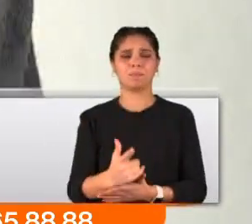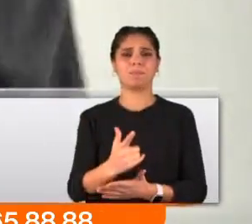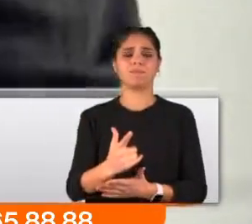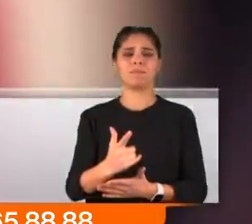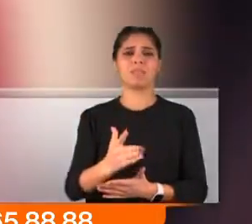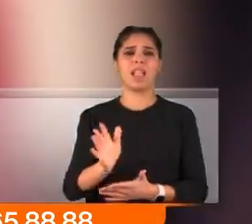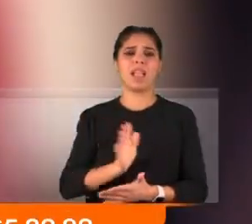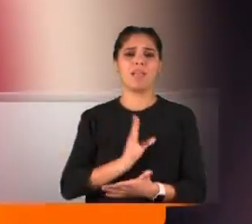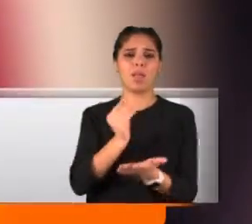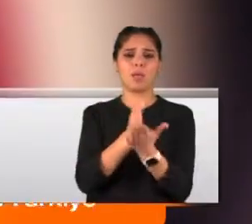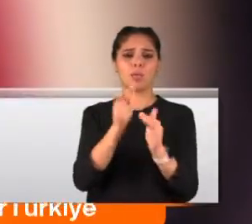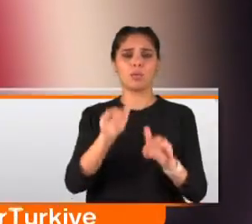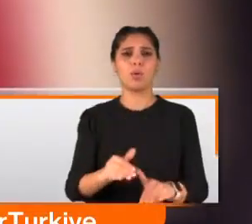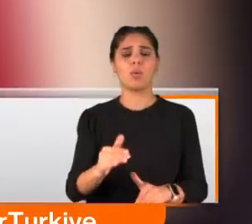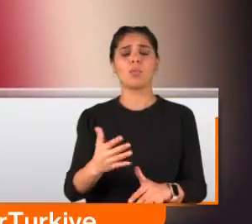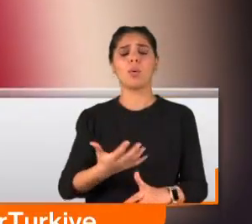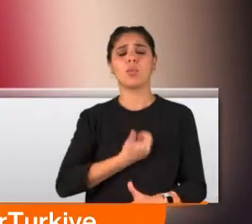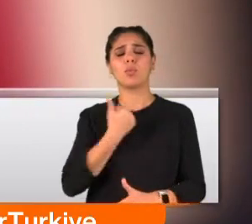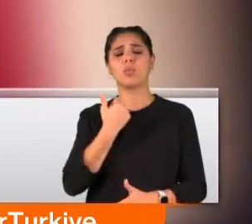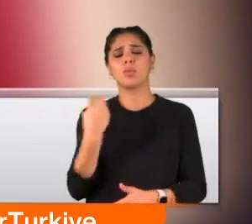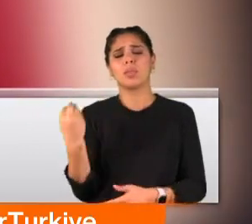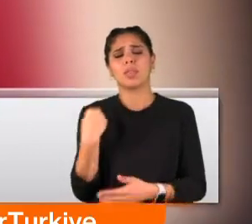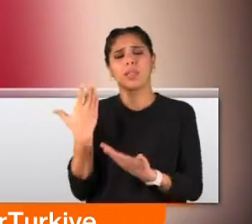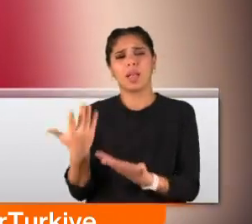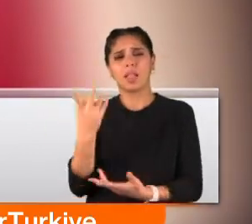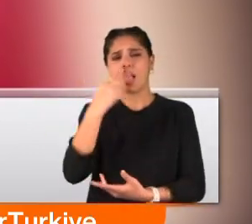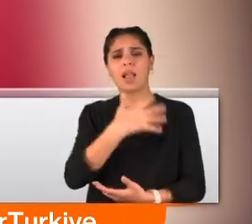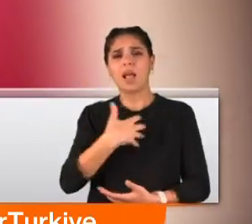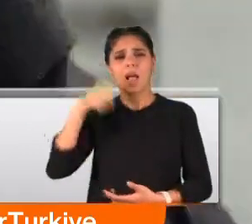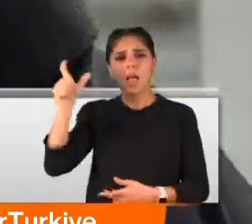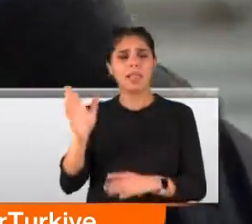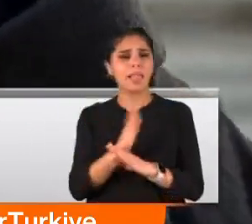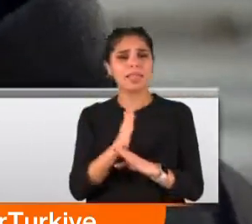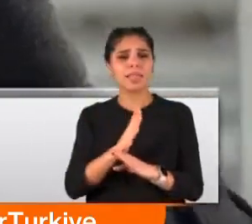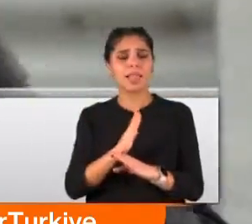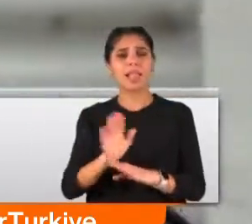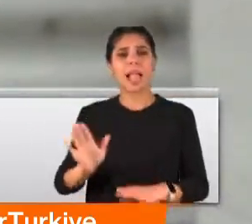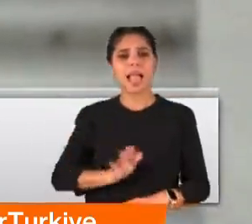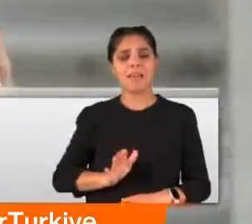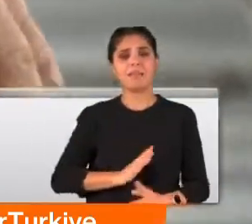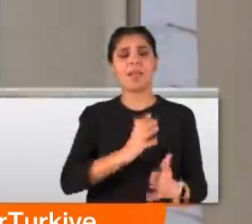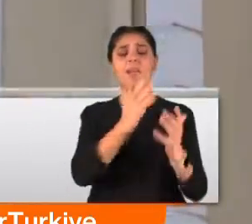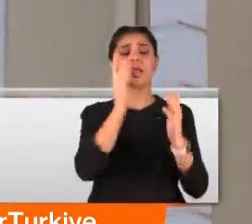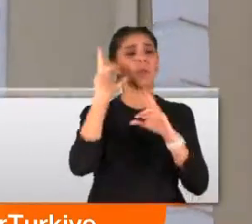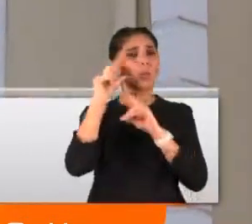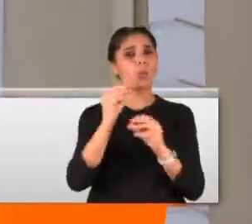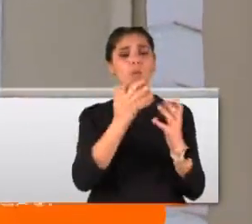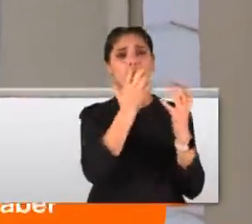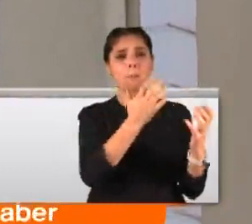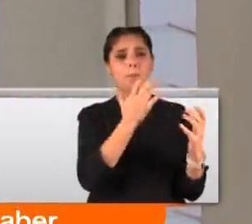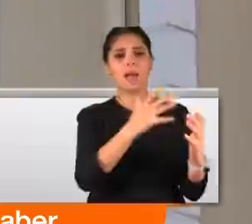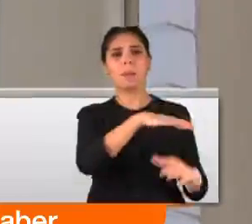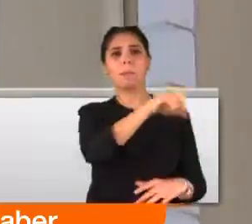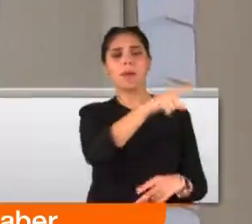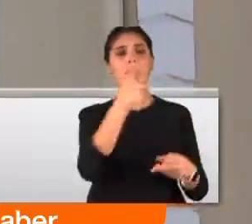'unu toprağa verdi. Acısı çok büyük. Gözü yaşlı anneyi kahredense, evladının kaldığı rehabilitasyon merkezindeki şüpheli